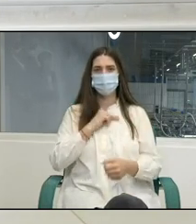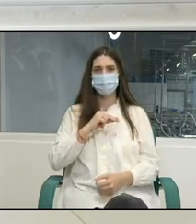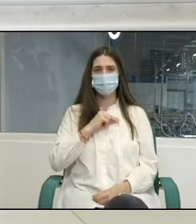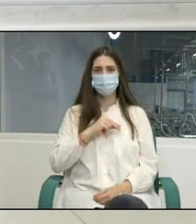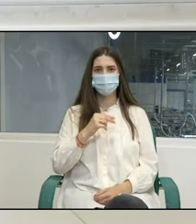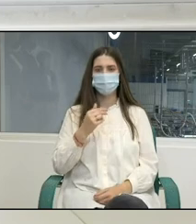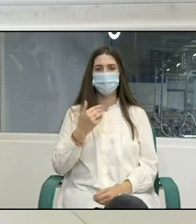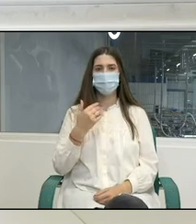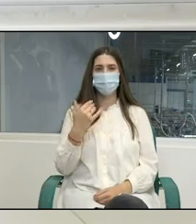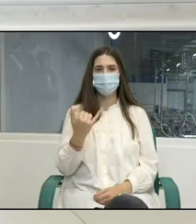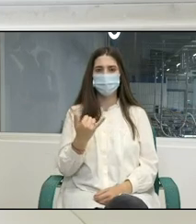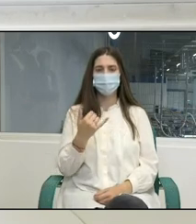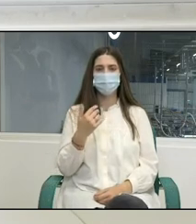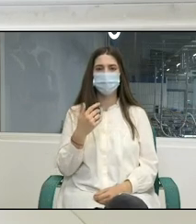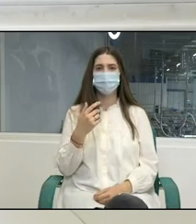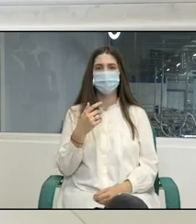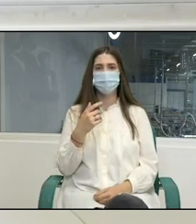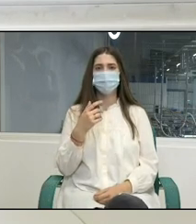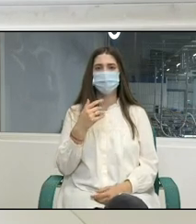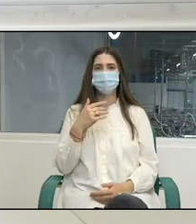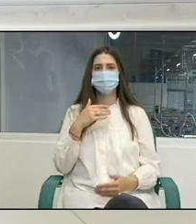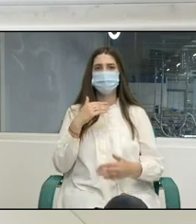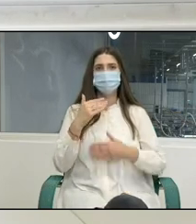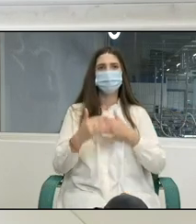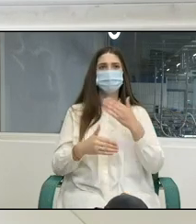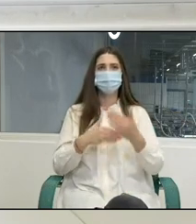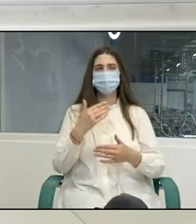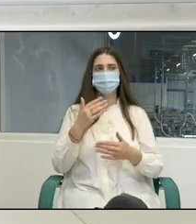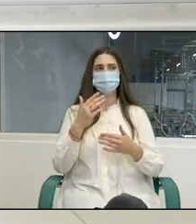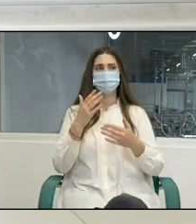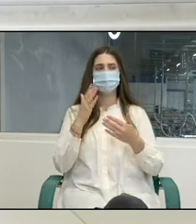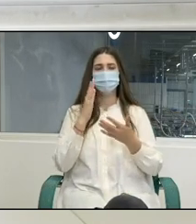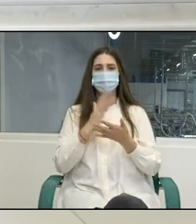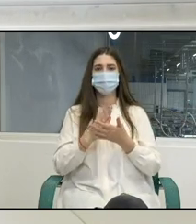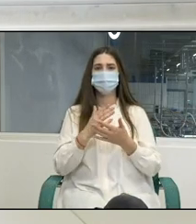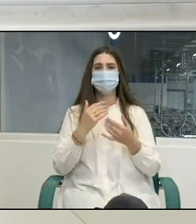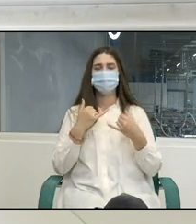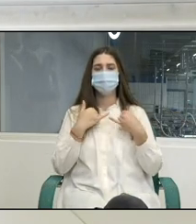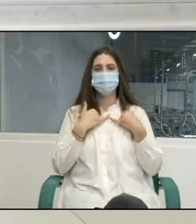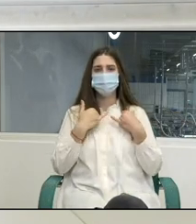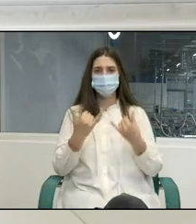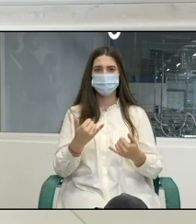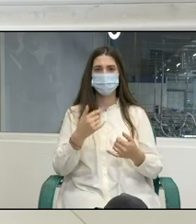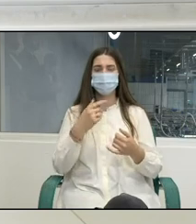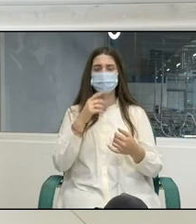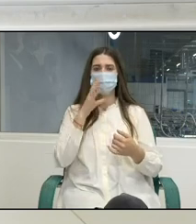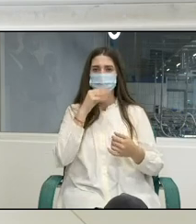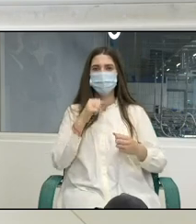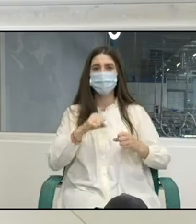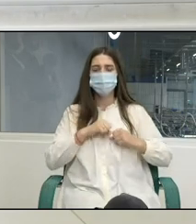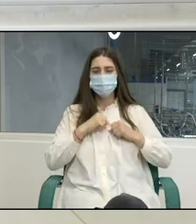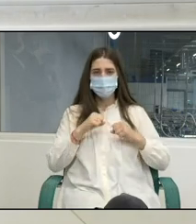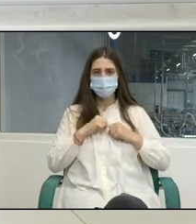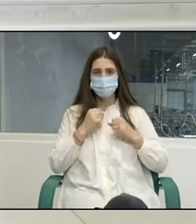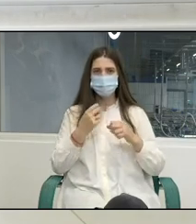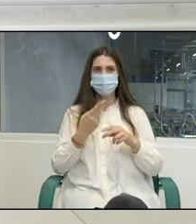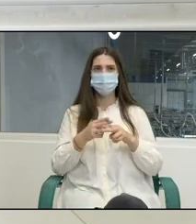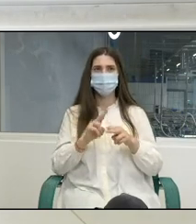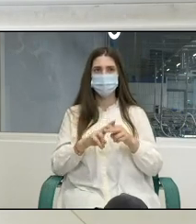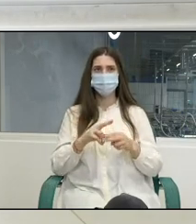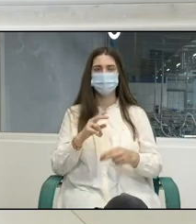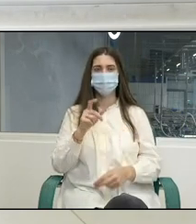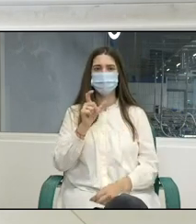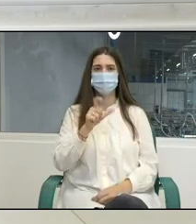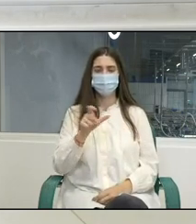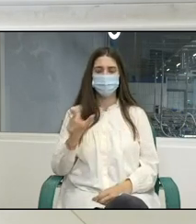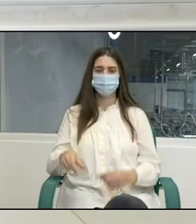niște pași importanti pentru a reda Inspectoratului atribuții care i-au fost luate printr-o reformă cu câțiva ani în urmă